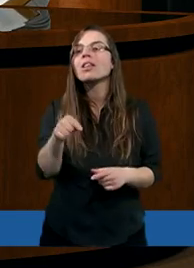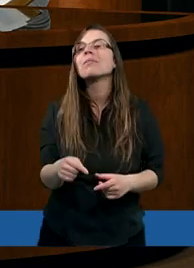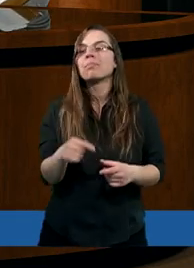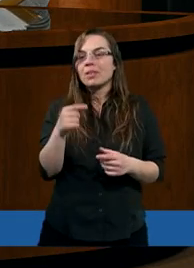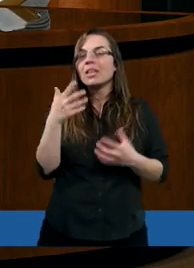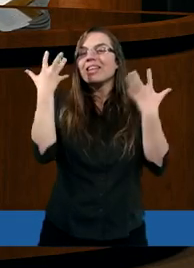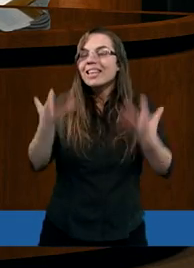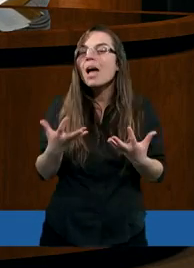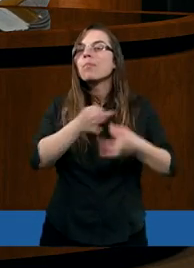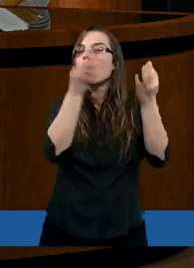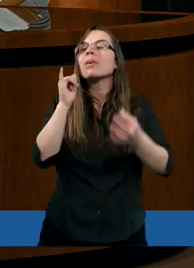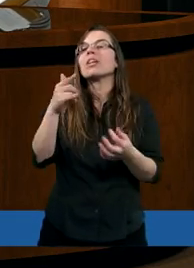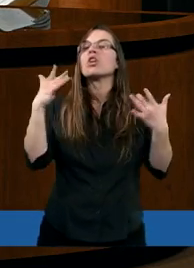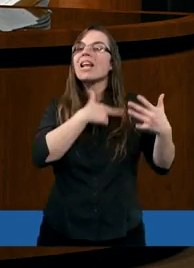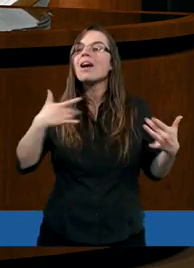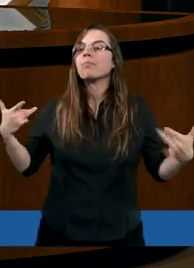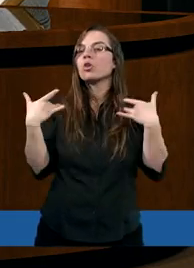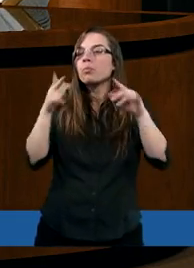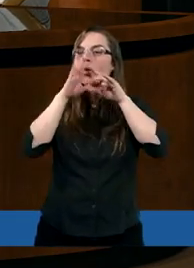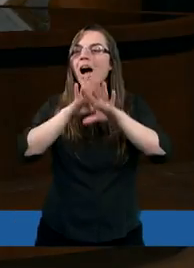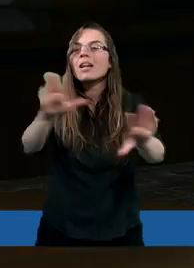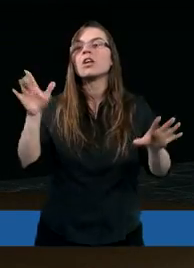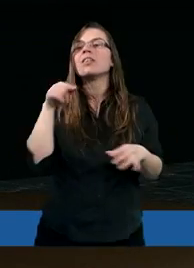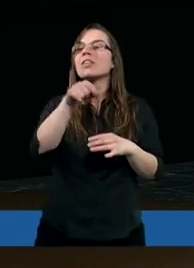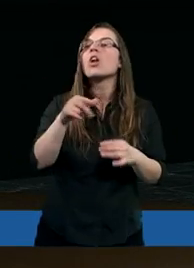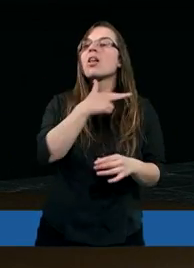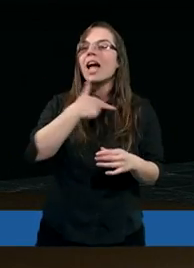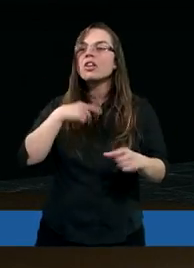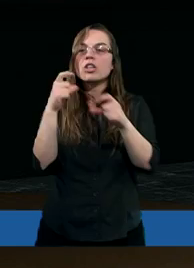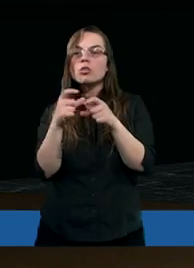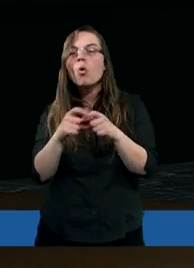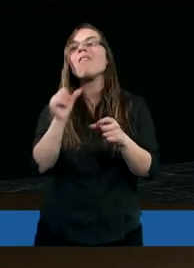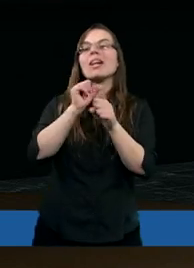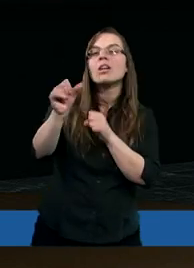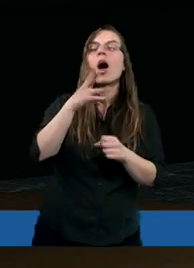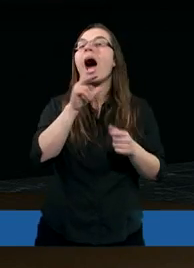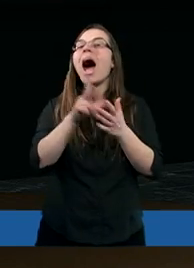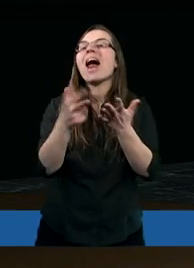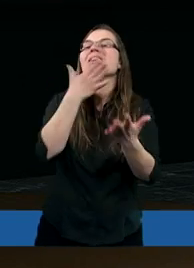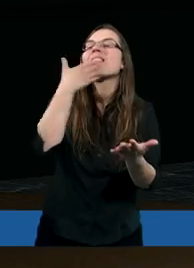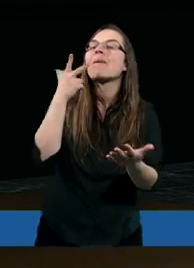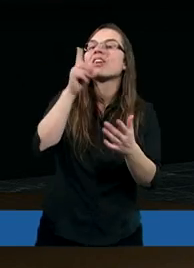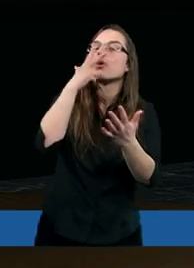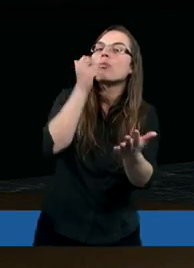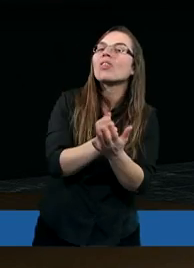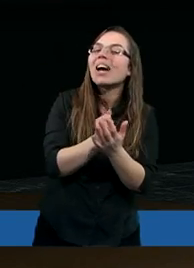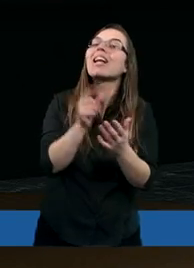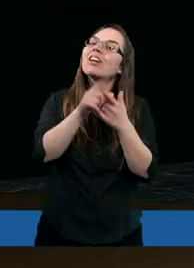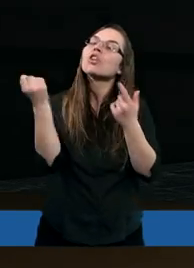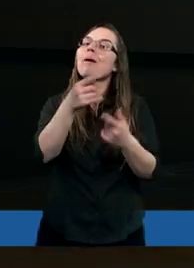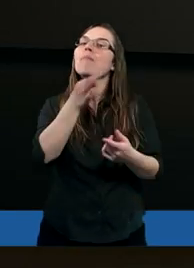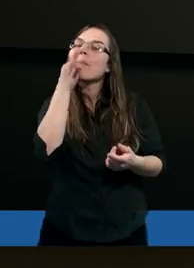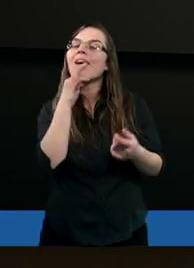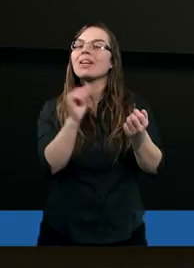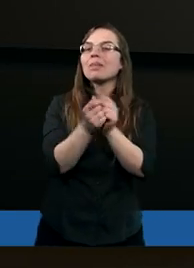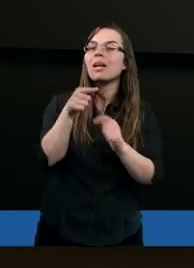świadczymy naszymi czynami, bo często nasze słowa są, ale nie mają potwierdzenia w naszych czynach.